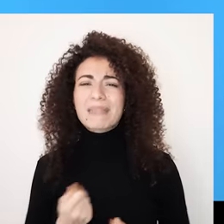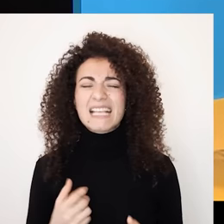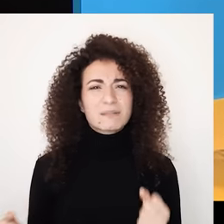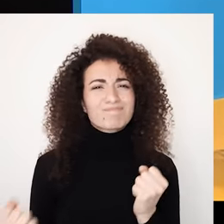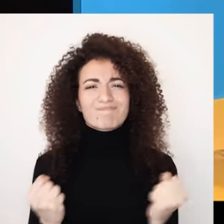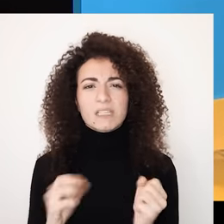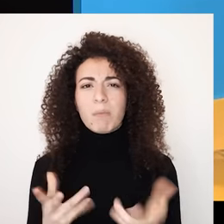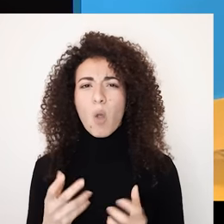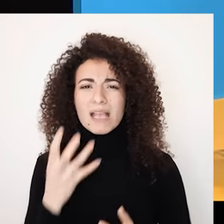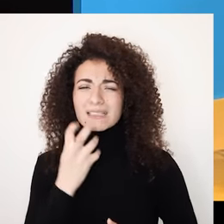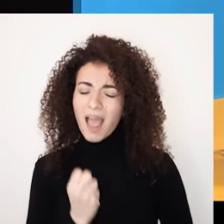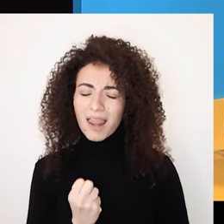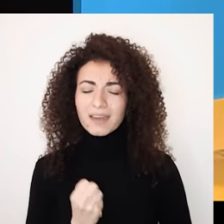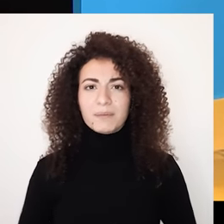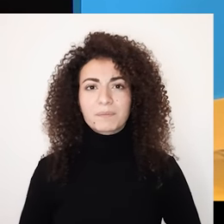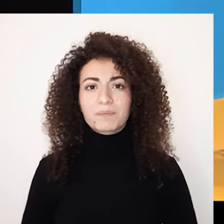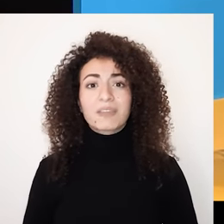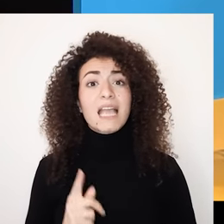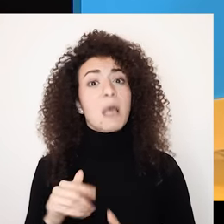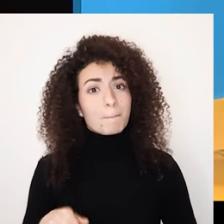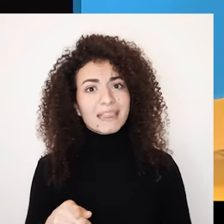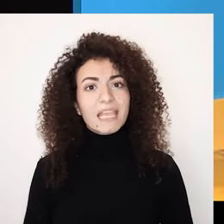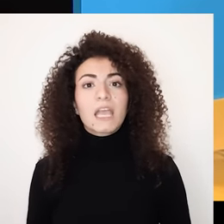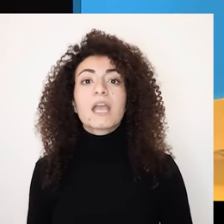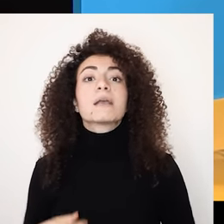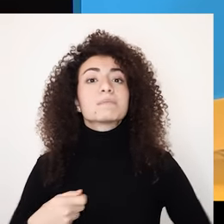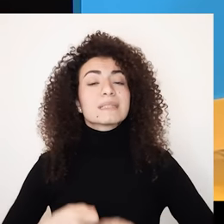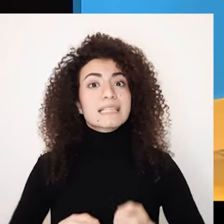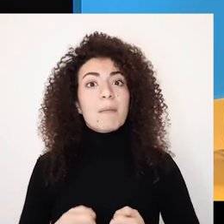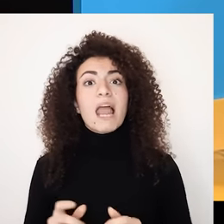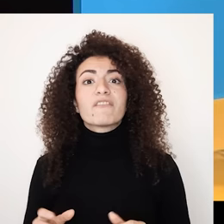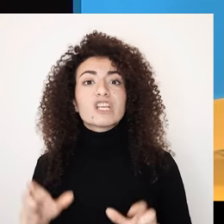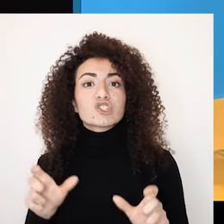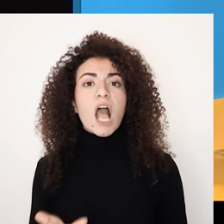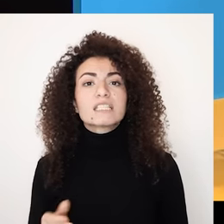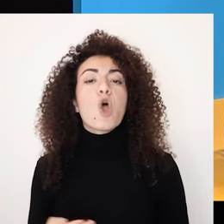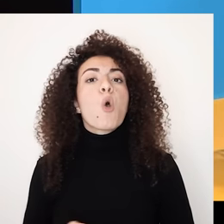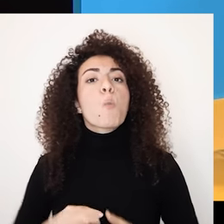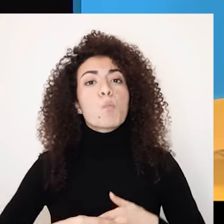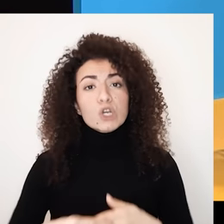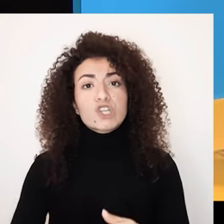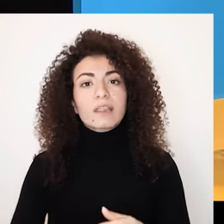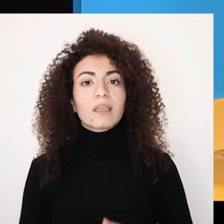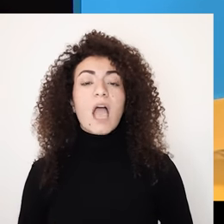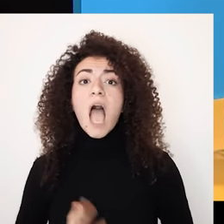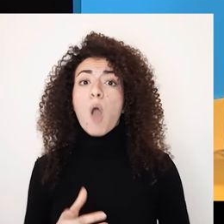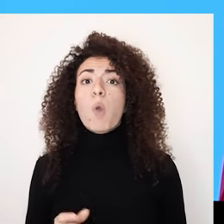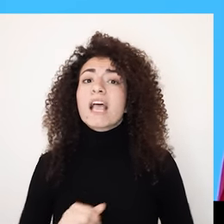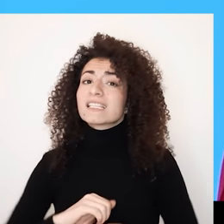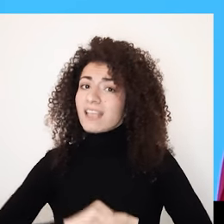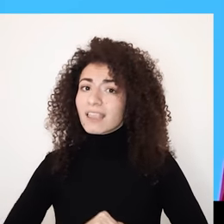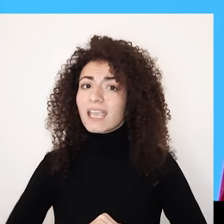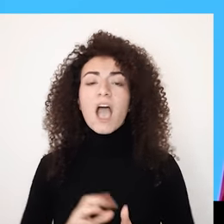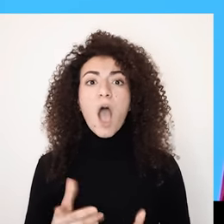الغضب فإذا لازم الأمر يمكن توجهه إلى إخصائي مؤهل أو مرشد أو جماعة مساندة أو صديق توسق بحكمته